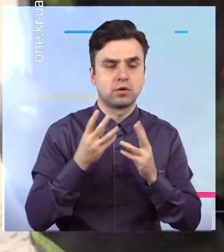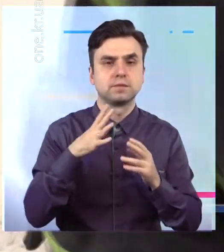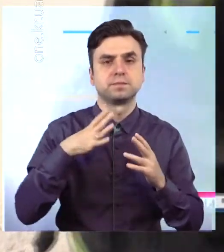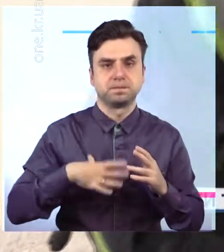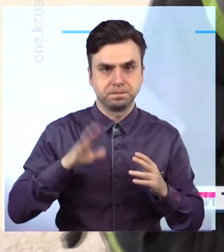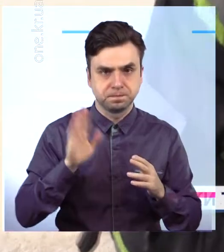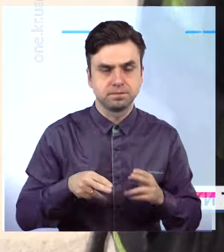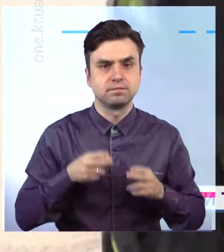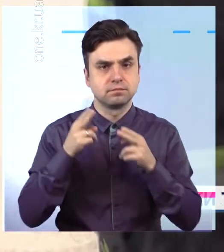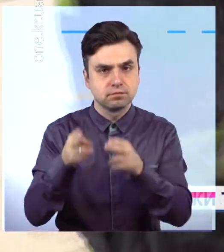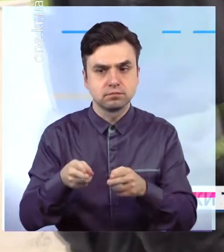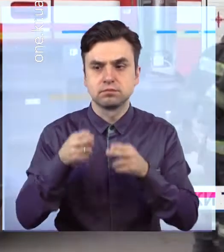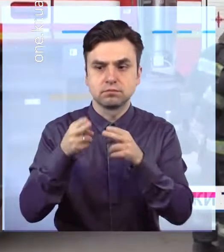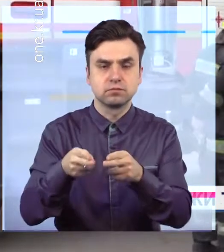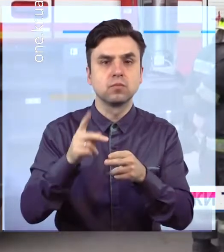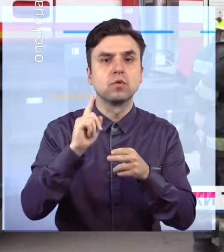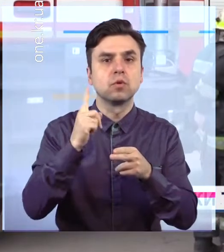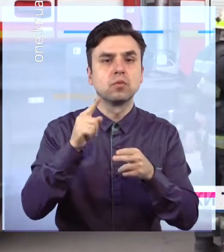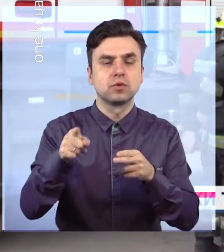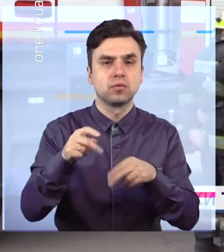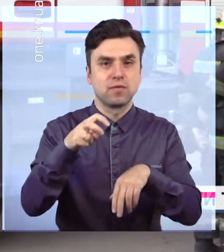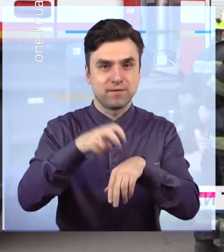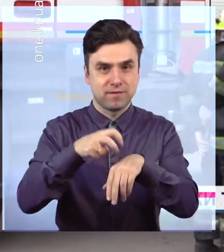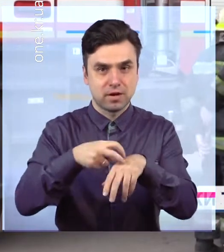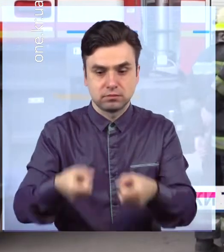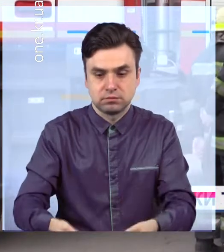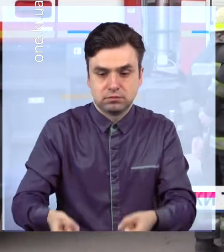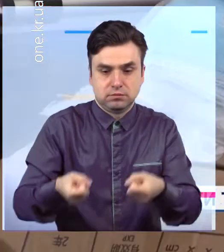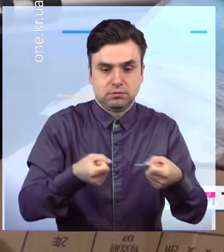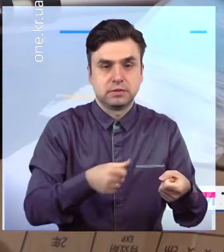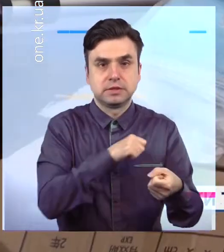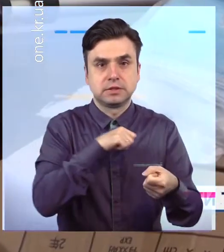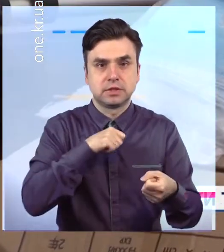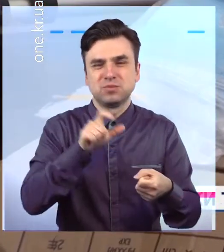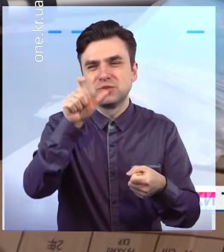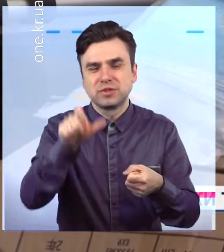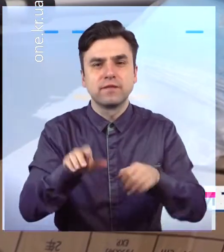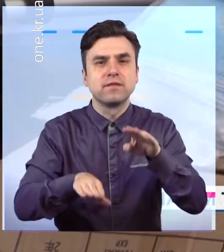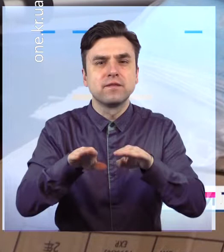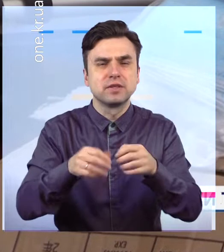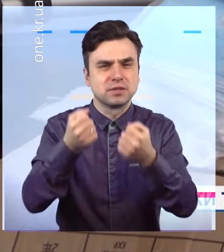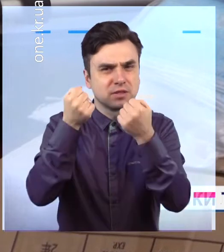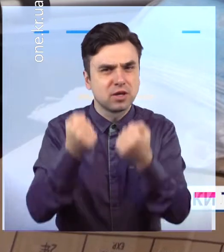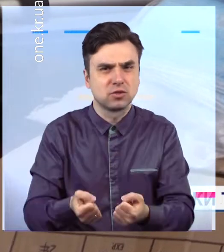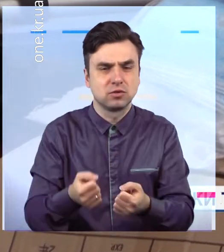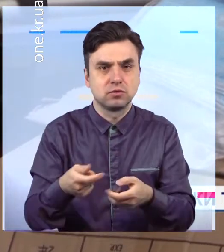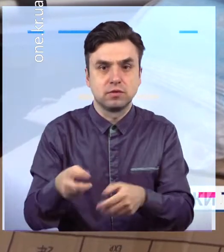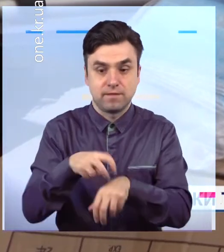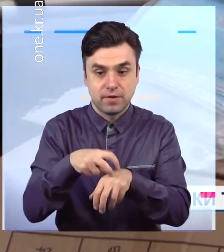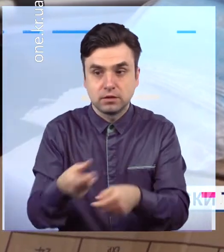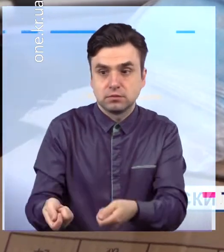допомоги людям із великою вагою тіла, які не в змозі фізично самостійно рухатись, і які до того ж можуть бути інфікованими